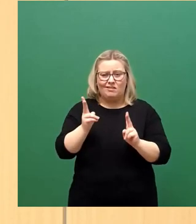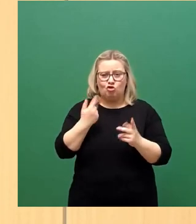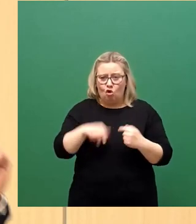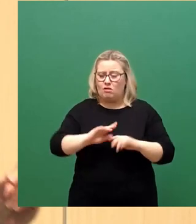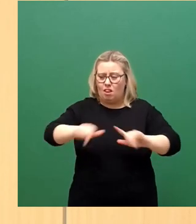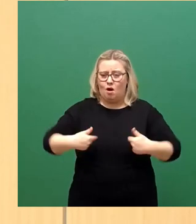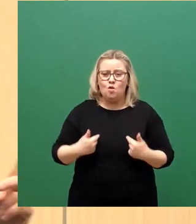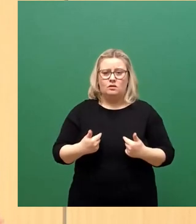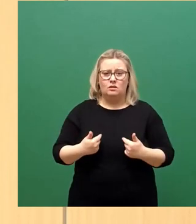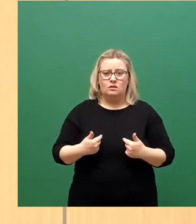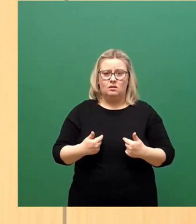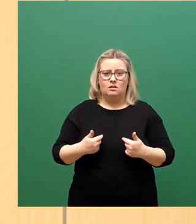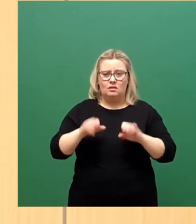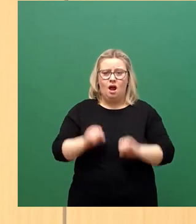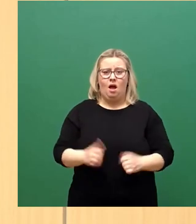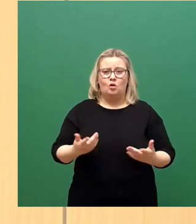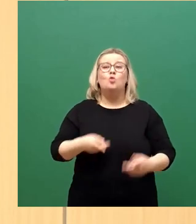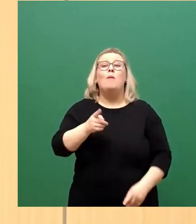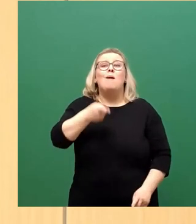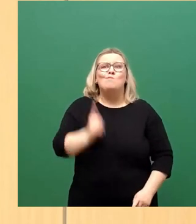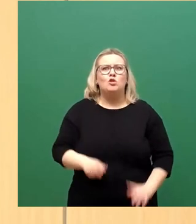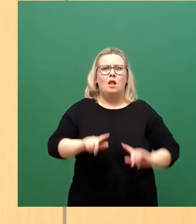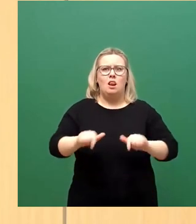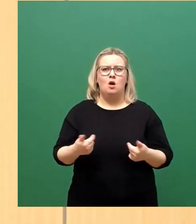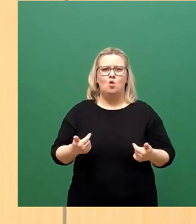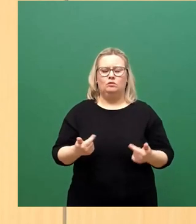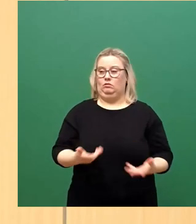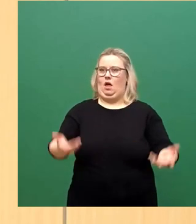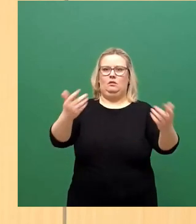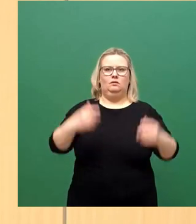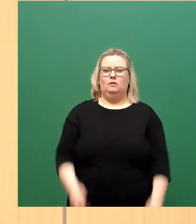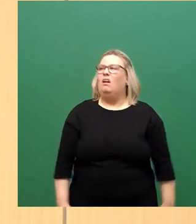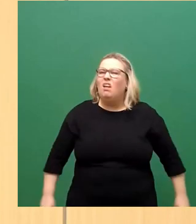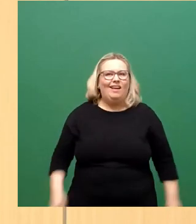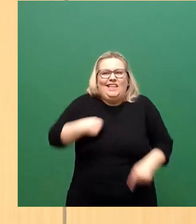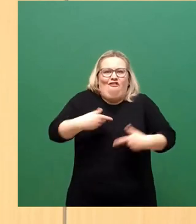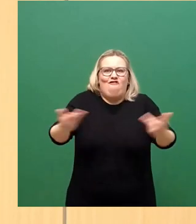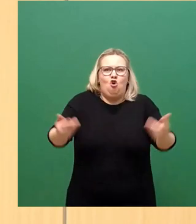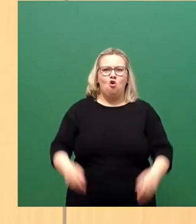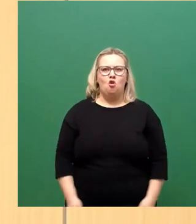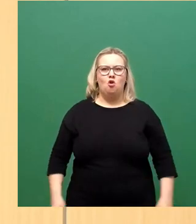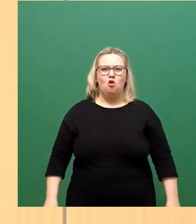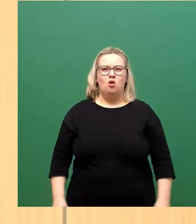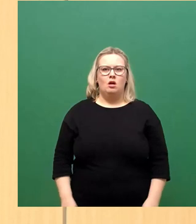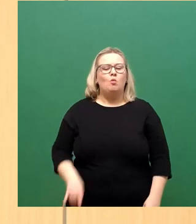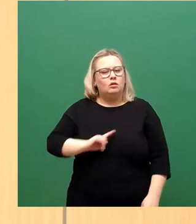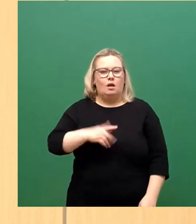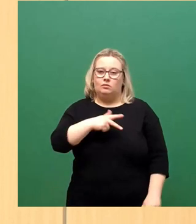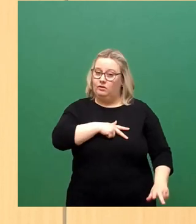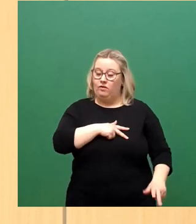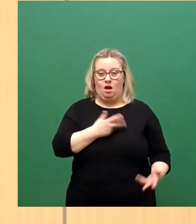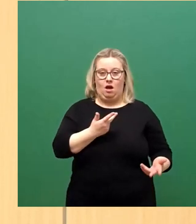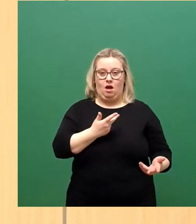Und müssen. Da denkst du, du bist im falschen Film. Und ich will es klipp und klar sagen,